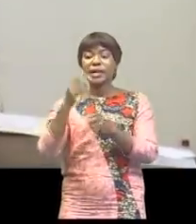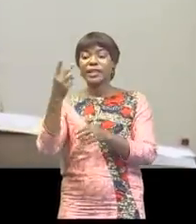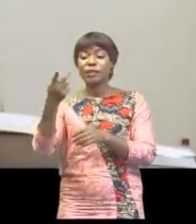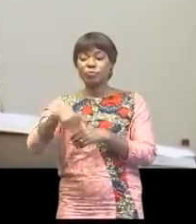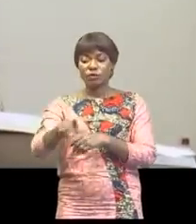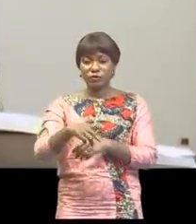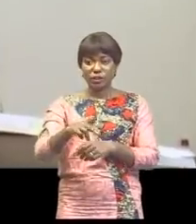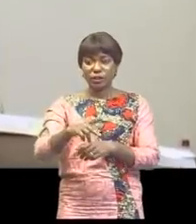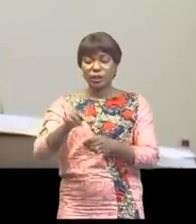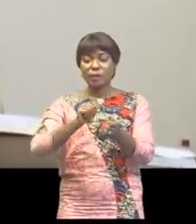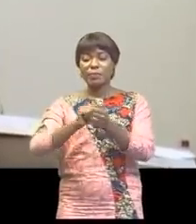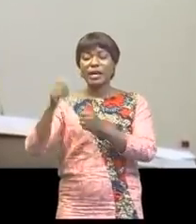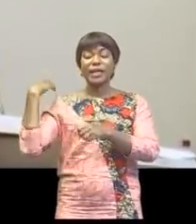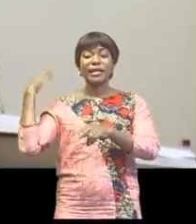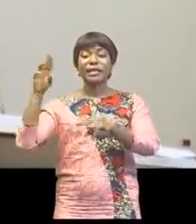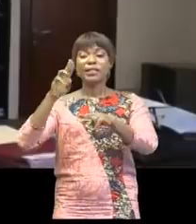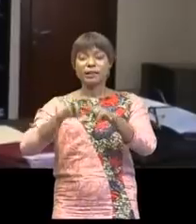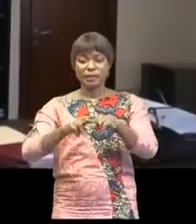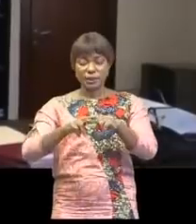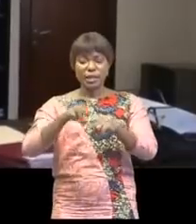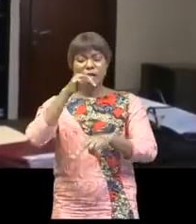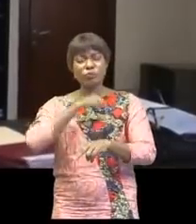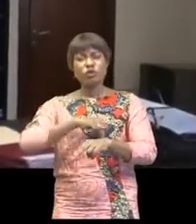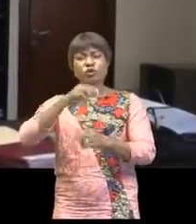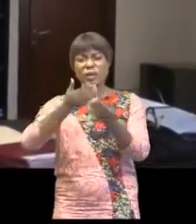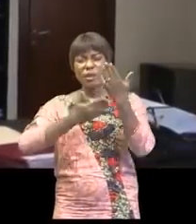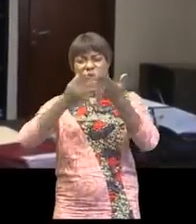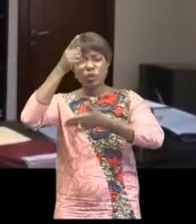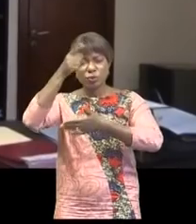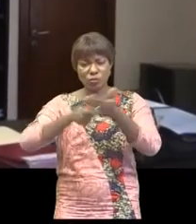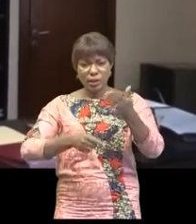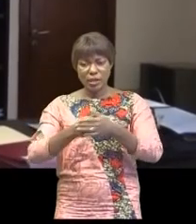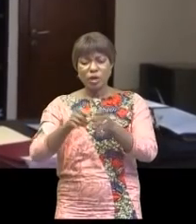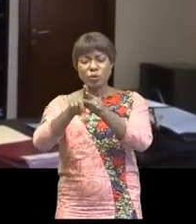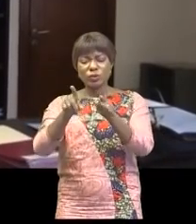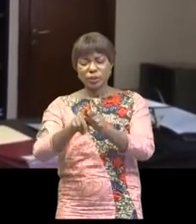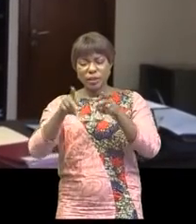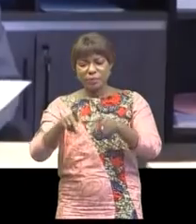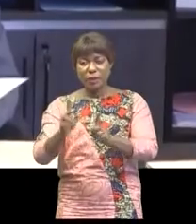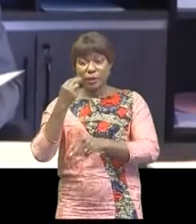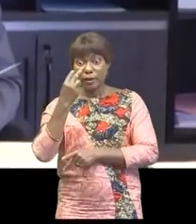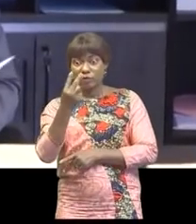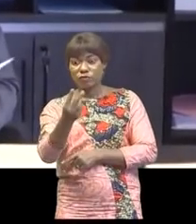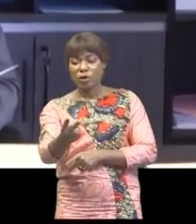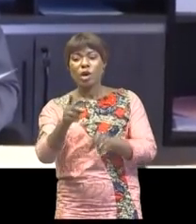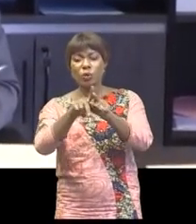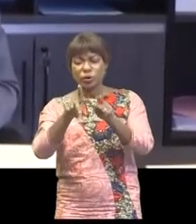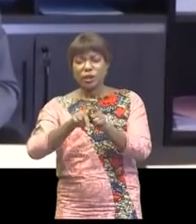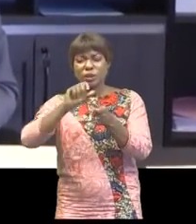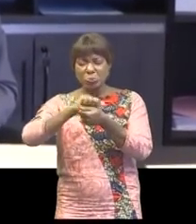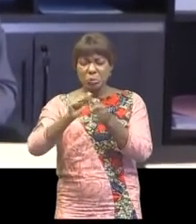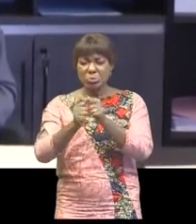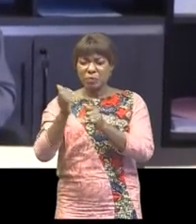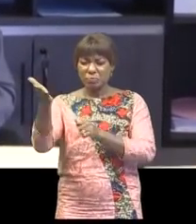concernées par l'état de siège. Cette mission a-t-elle indiqué ? Lui a permis de palper les réalités des zones